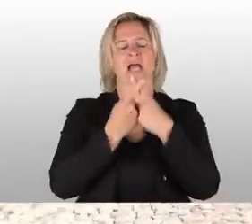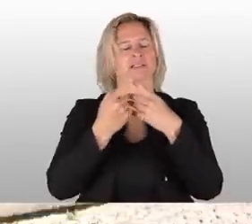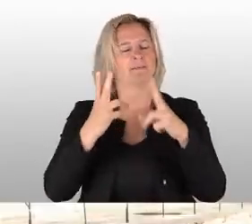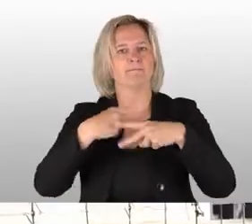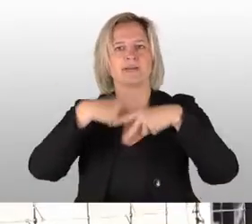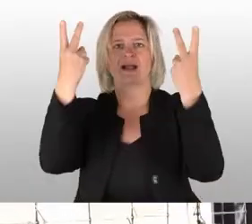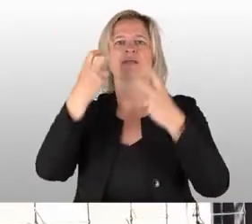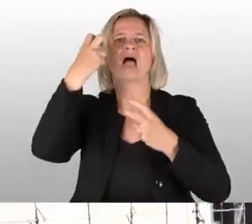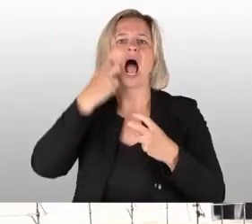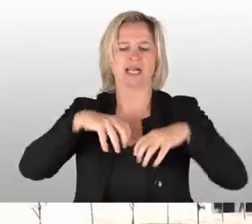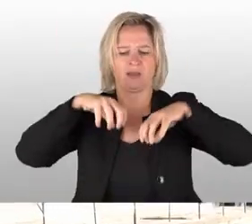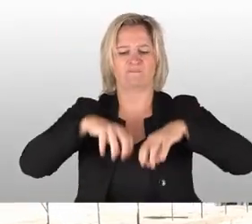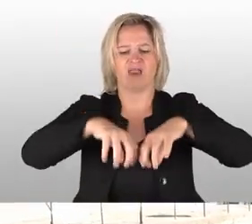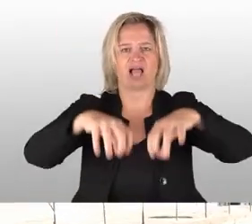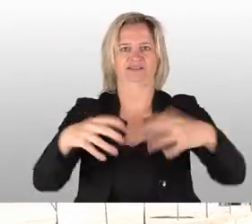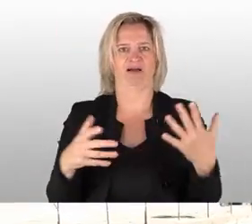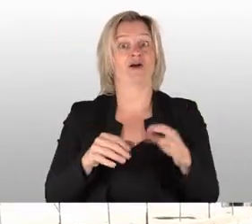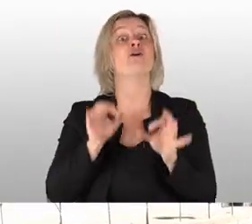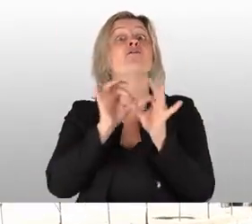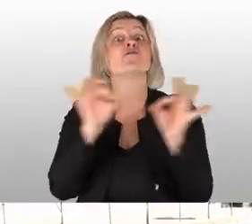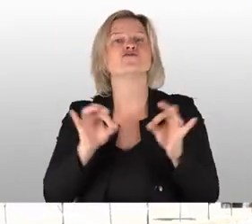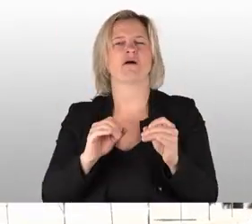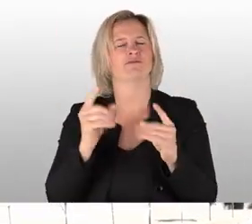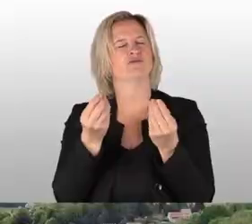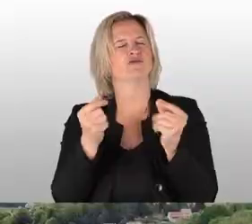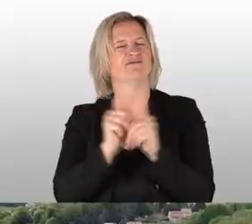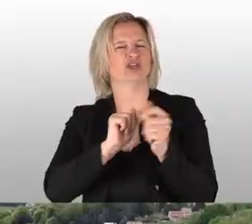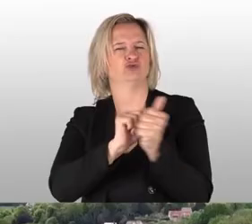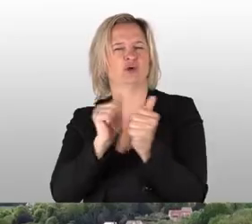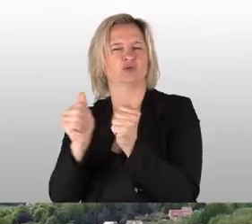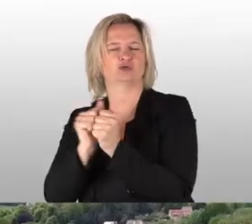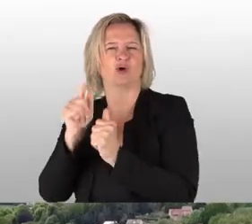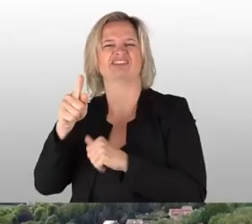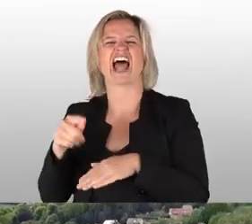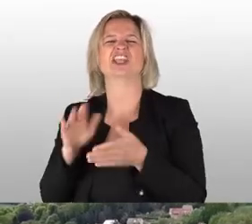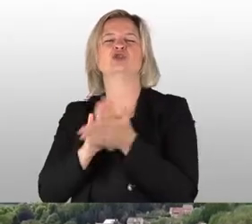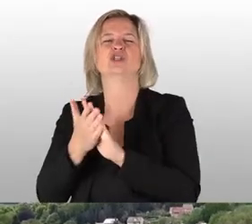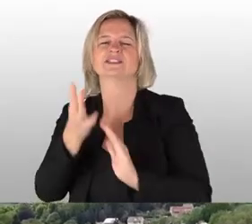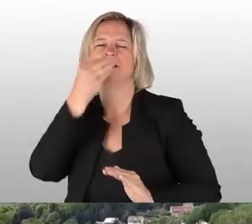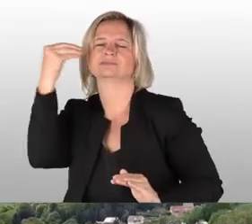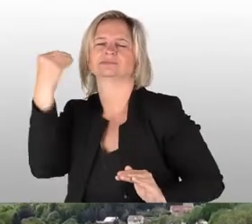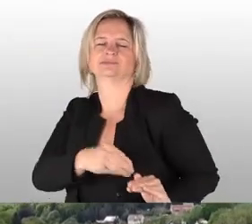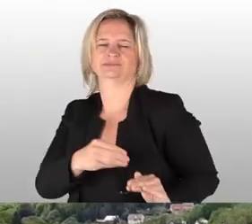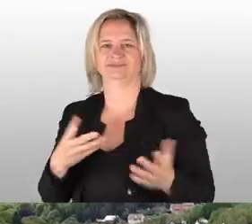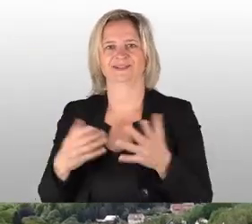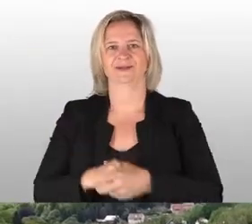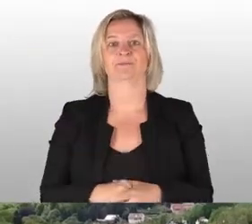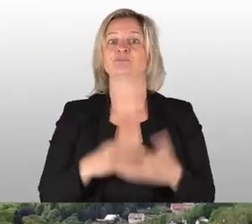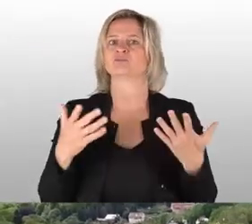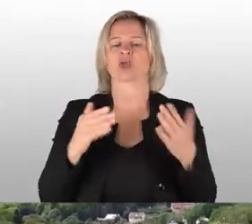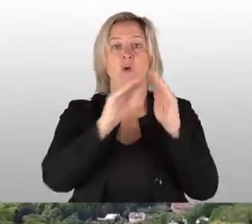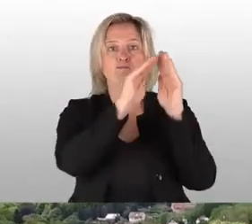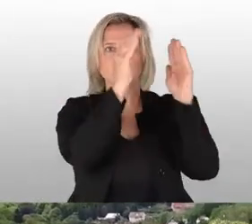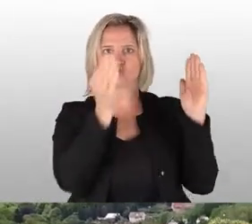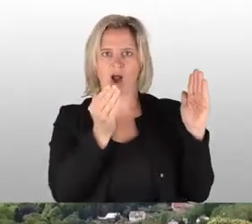alten Pflastersteine. Sehen Sie es einfacher als sportliches Training. Dann schmeckt das Schnitzel ganz besonders gut. Es gibt viele Wege hoch